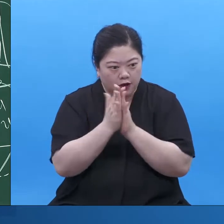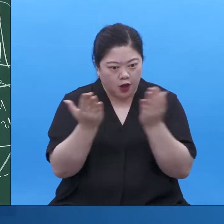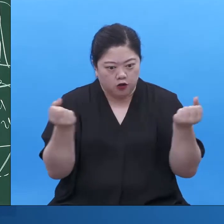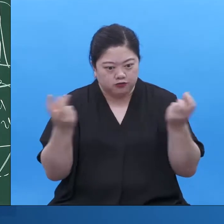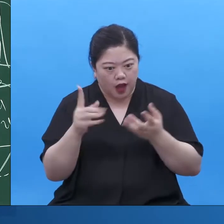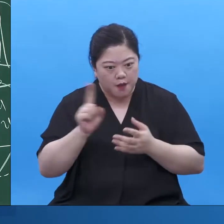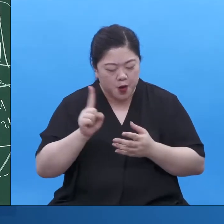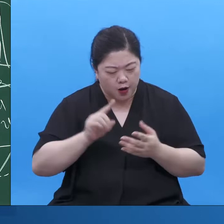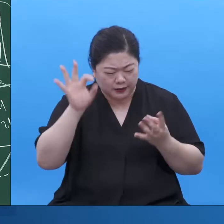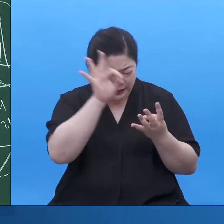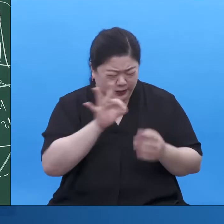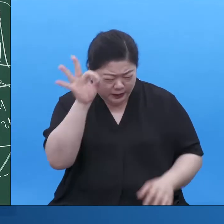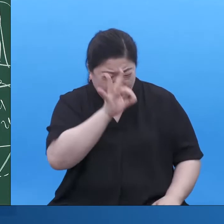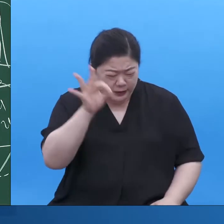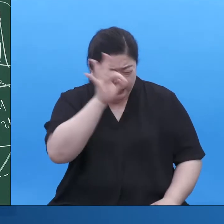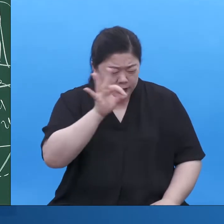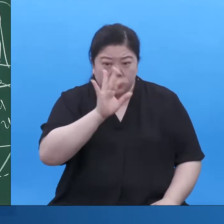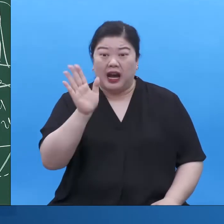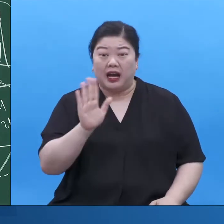상황과 같아요